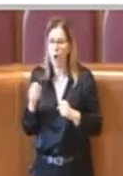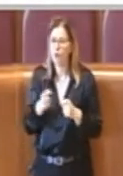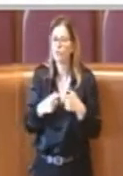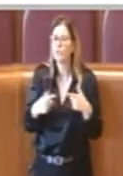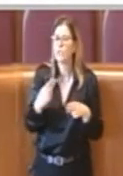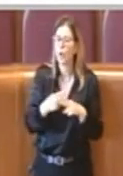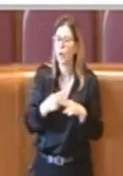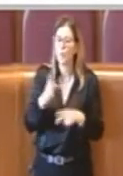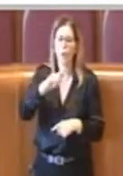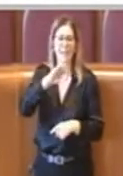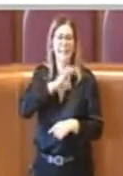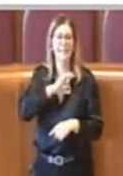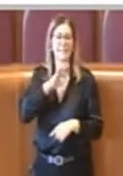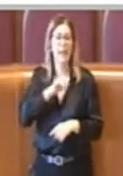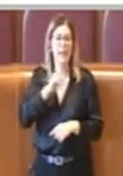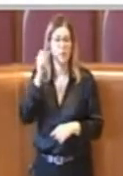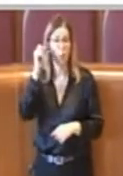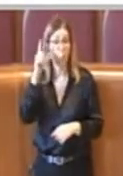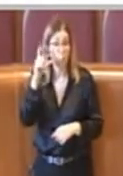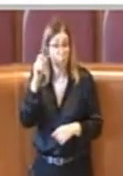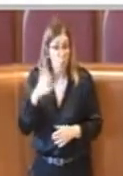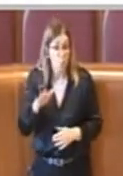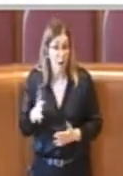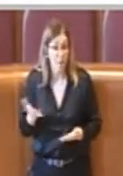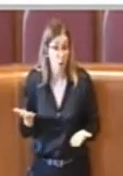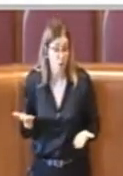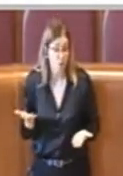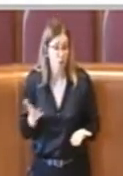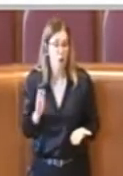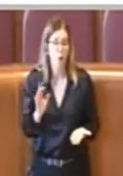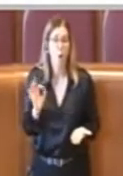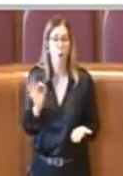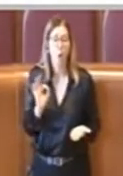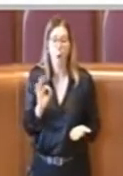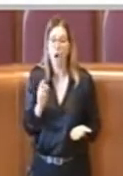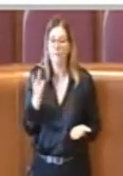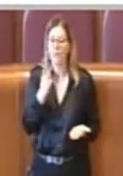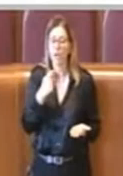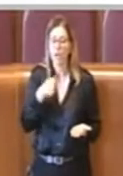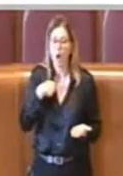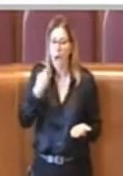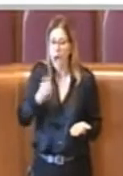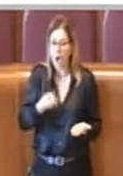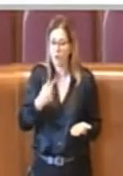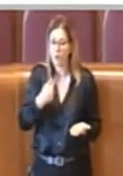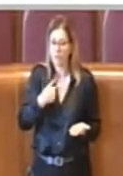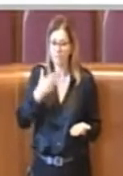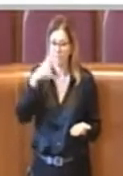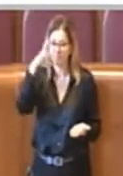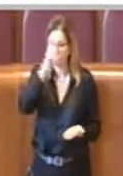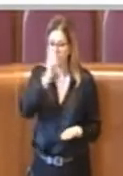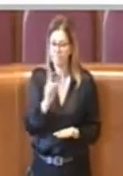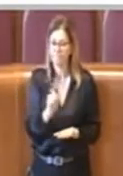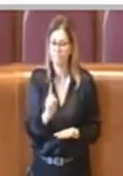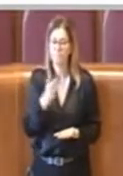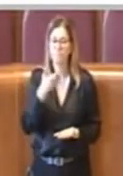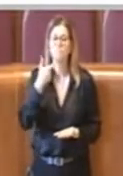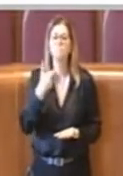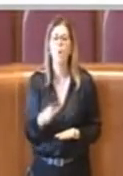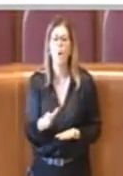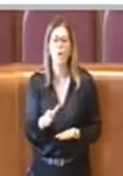per la cultura oppure, ripeto, mi rimane veramente ignoto il motivo per cui